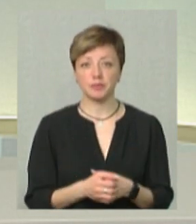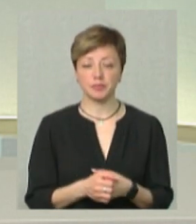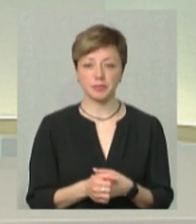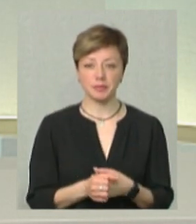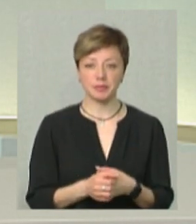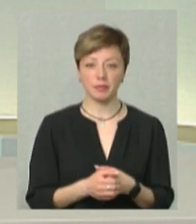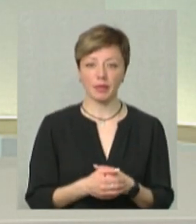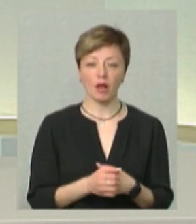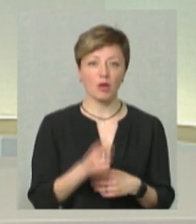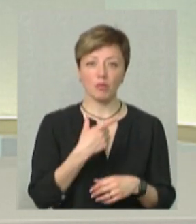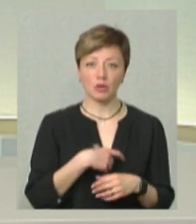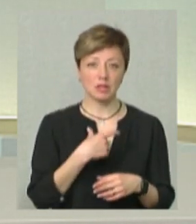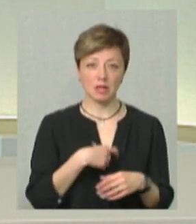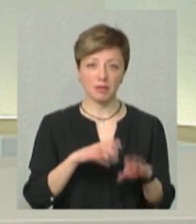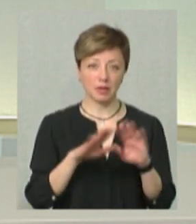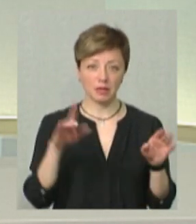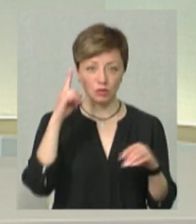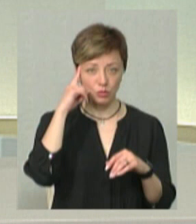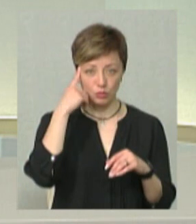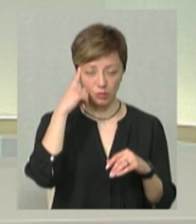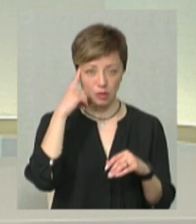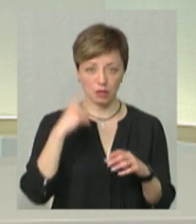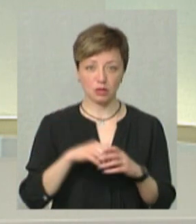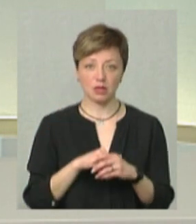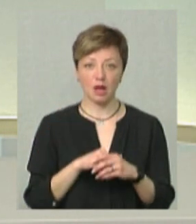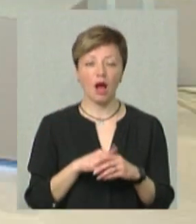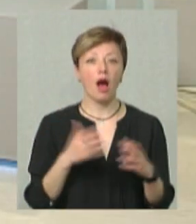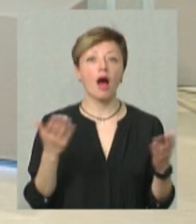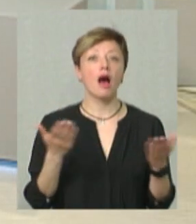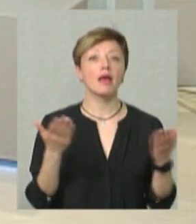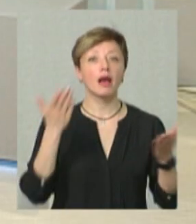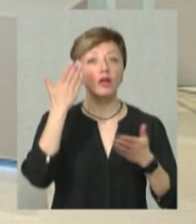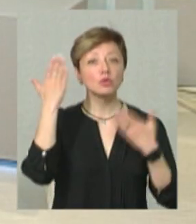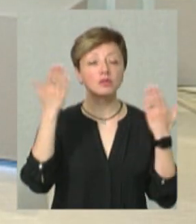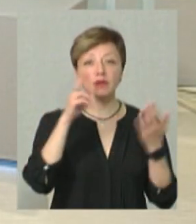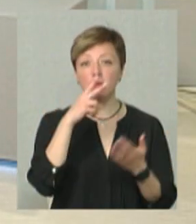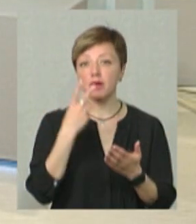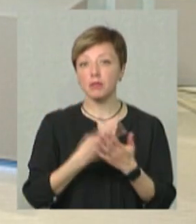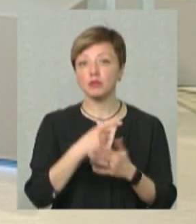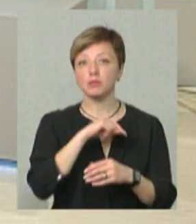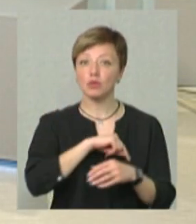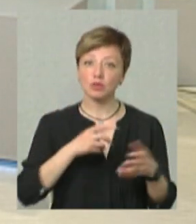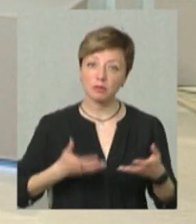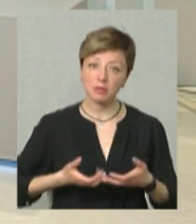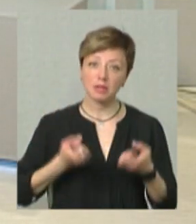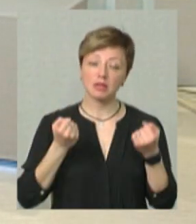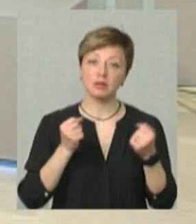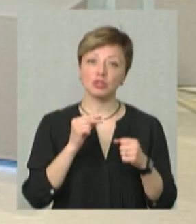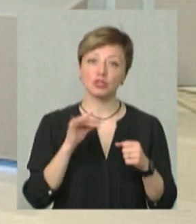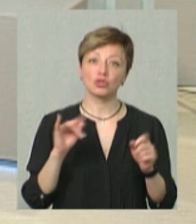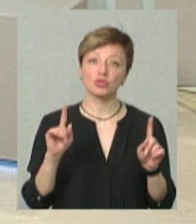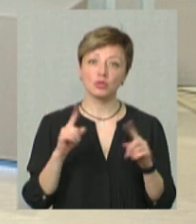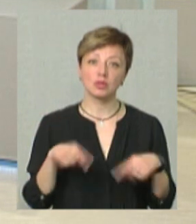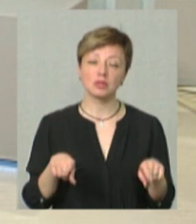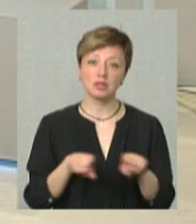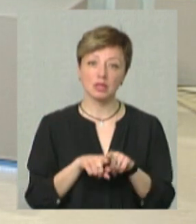і про себе не думаєш. А яке дозвілля передбачено? Психологічна підтримка чи щось таке? Психологічна